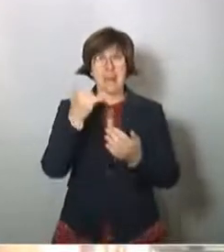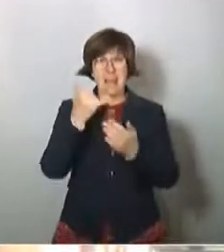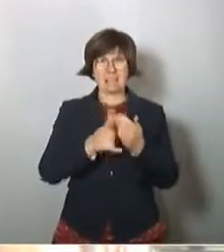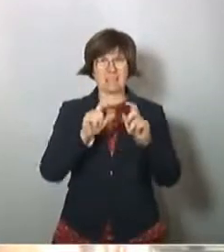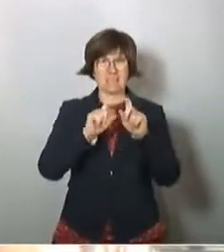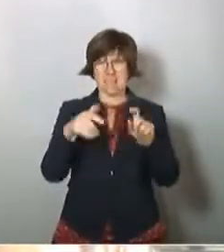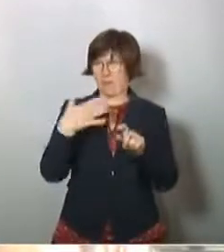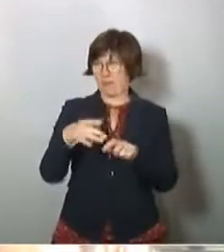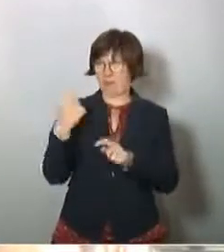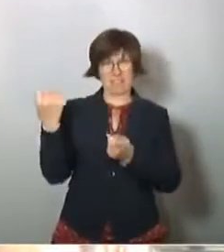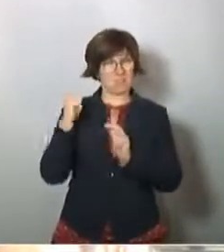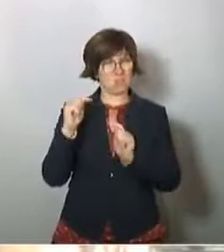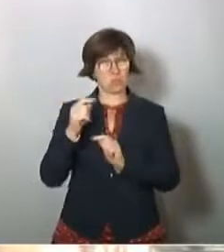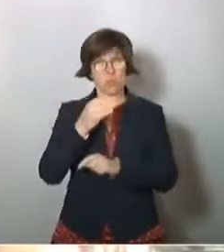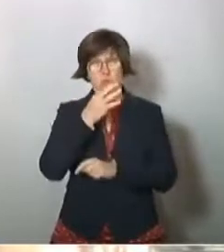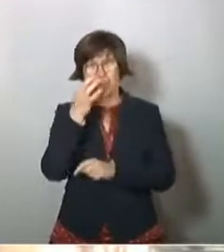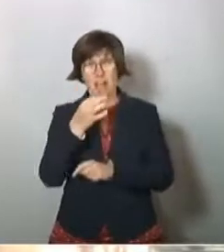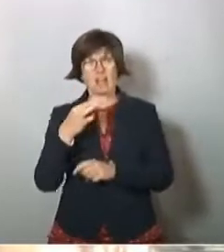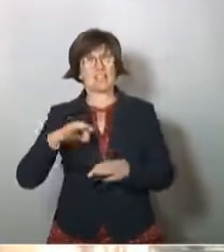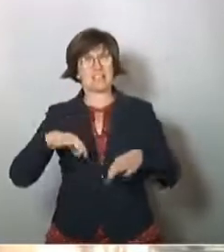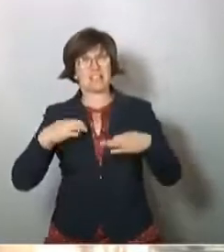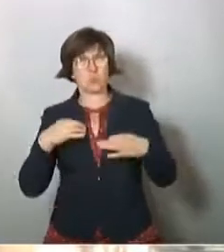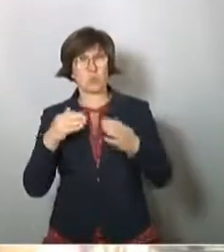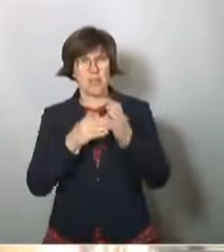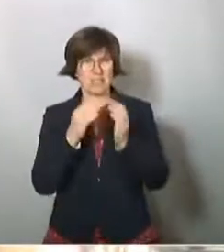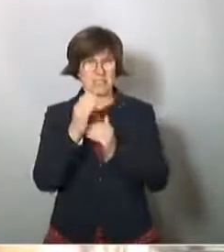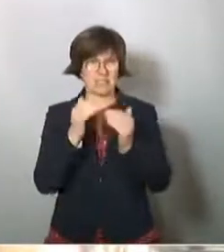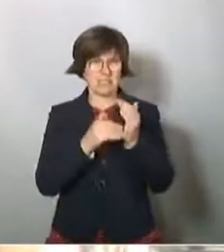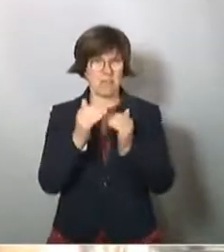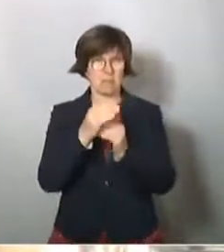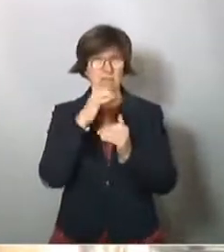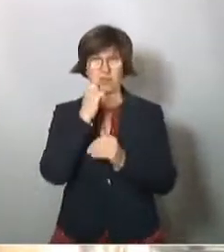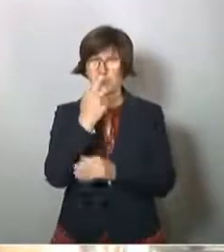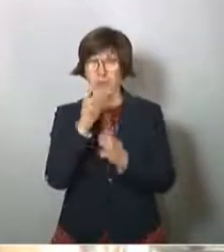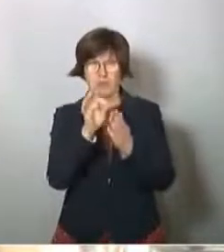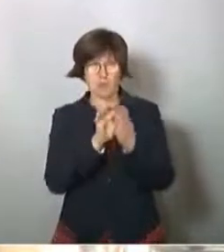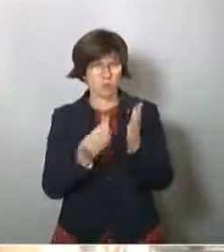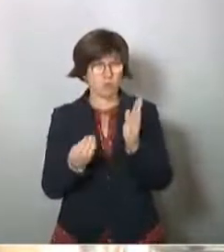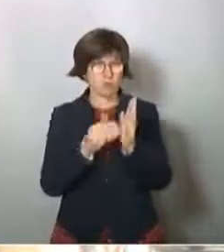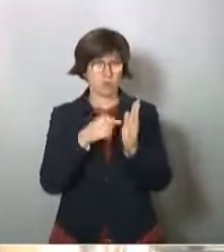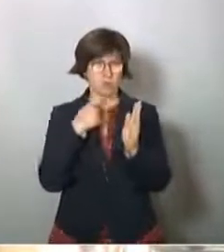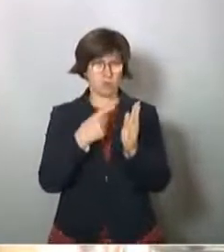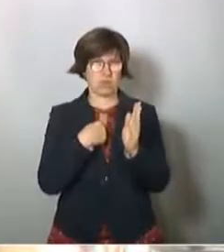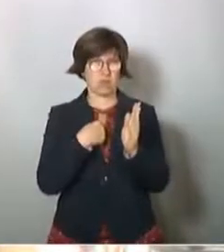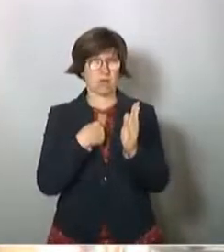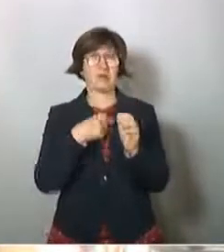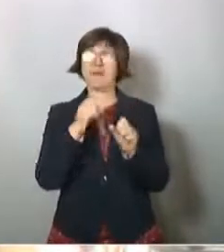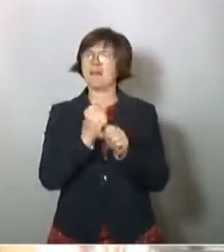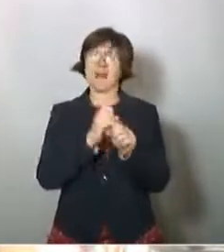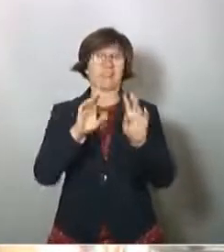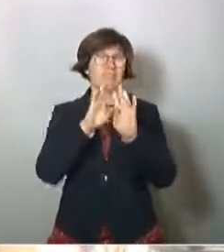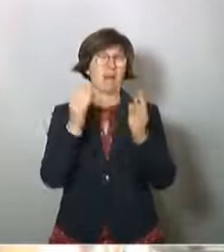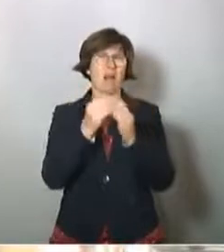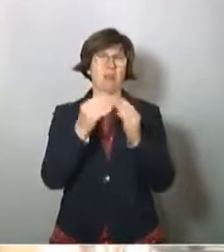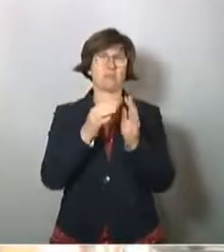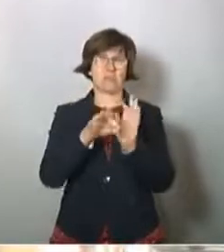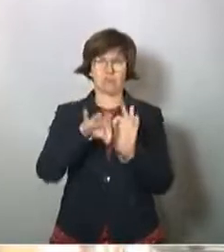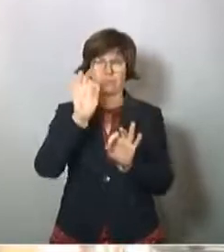diskutiert haben, die Frage des Gesundheitssystems, da will ich noch ein paar Punkte herausgreifen. Ich kann natürlich nicht alles herausgreifen,